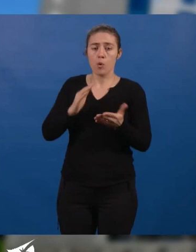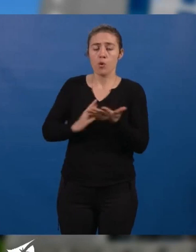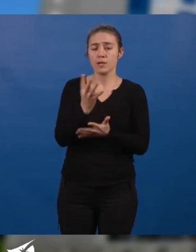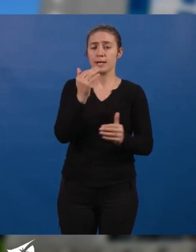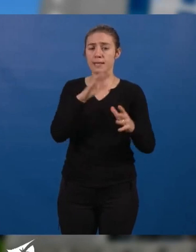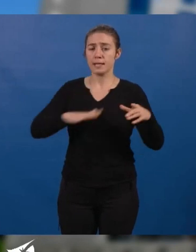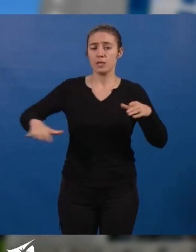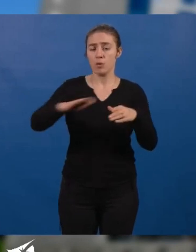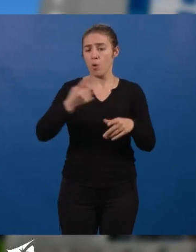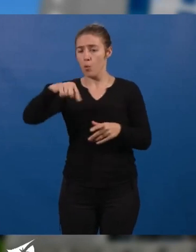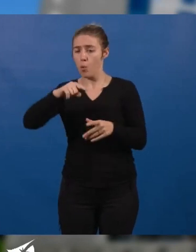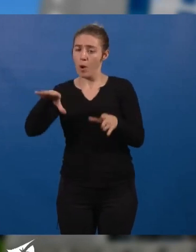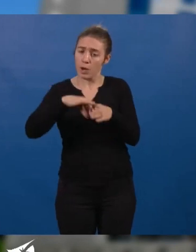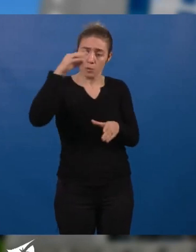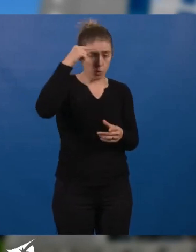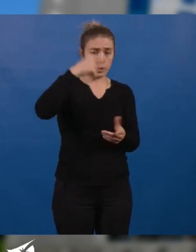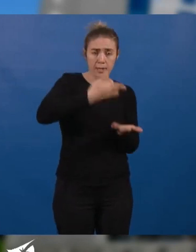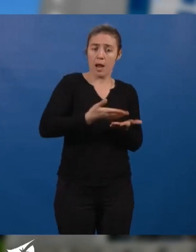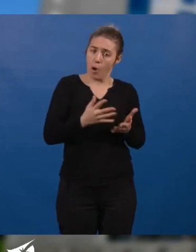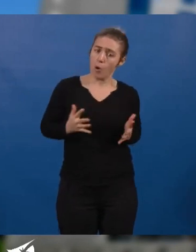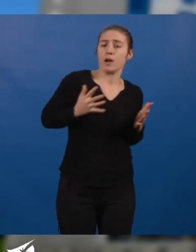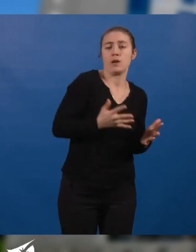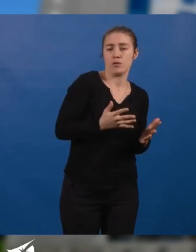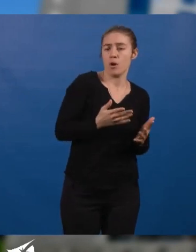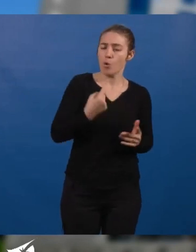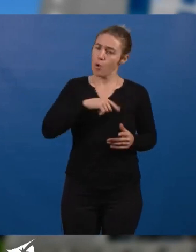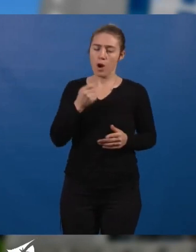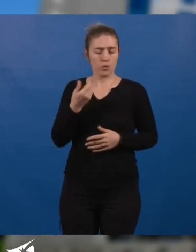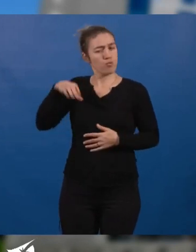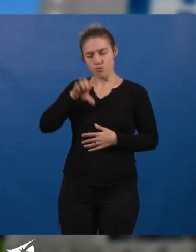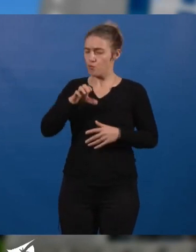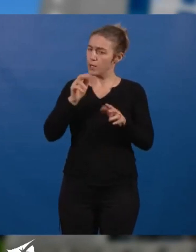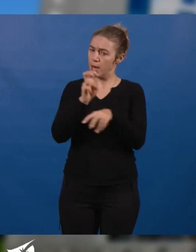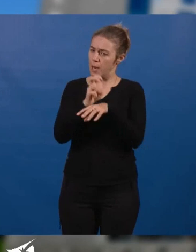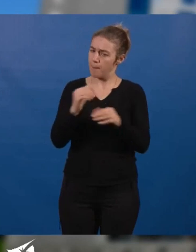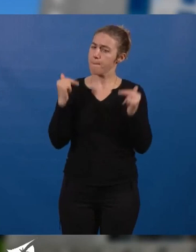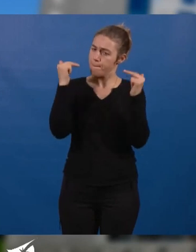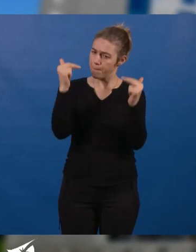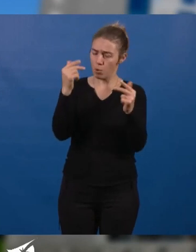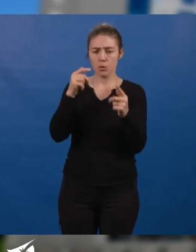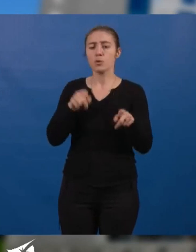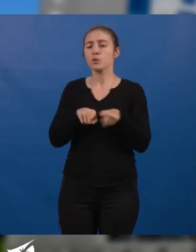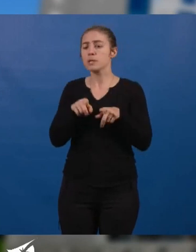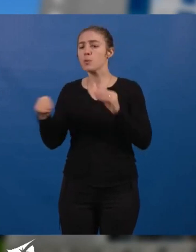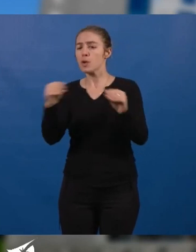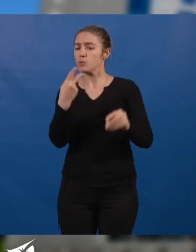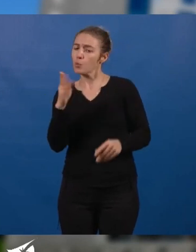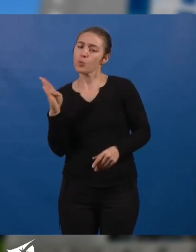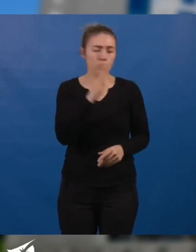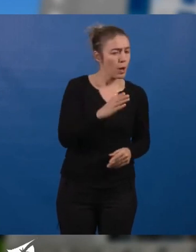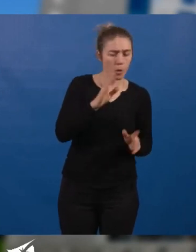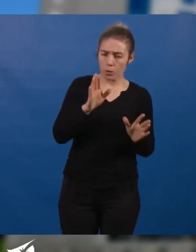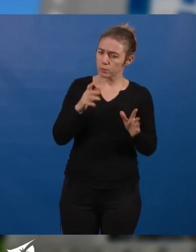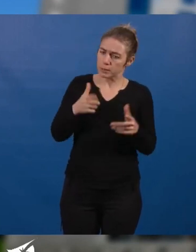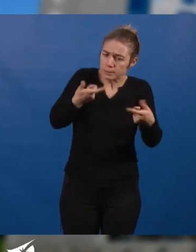nos concitoyens nous ont élus, nous maintenons un haut niveau d'investissement, afin de répondre aux besoins des populations, et en assumant, oui,